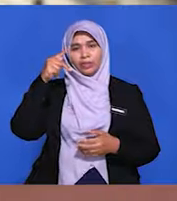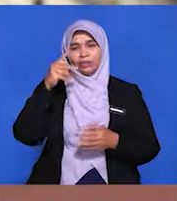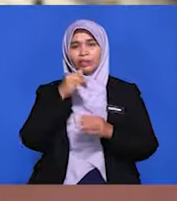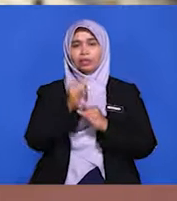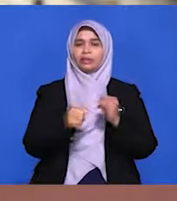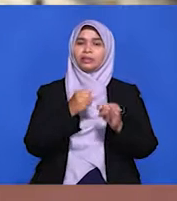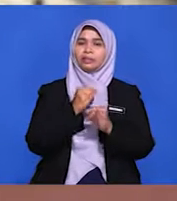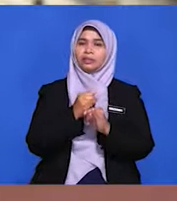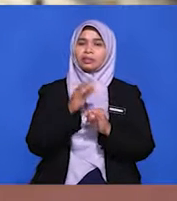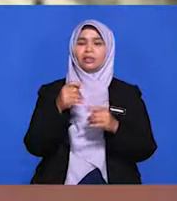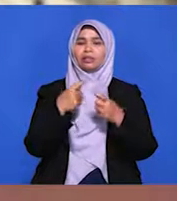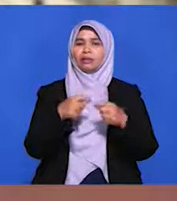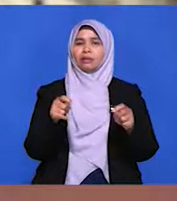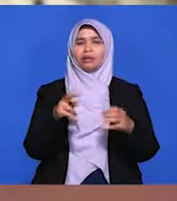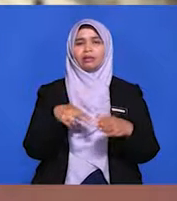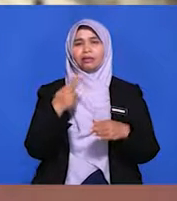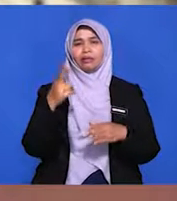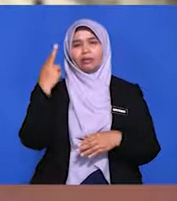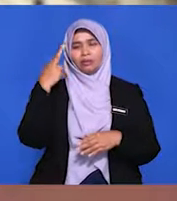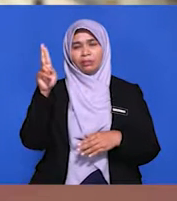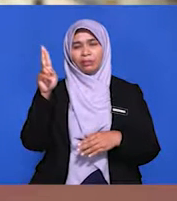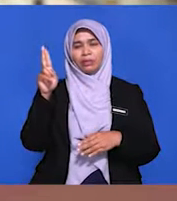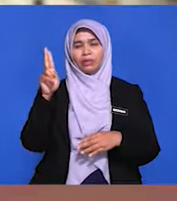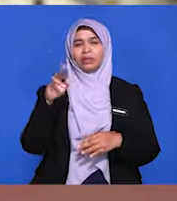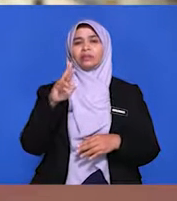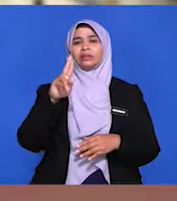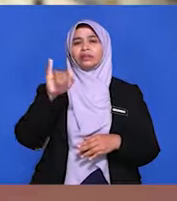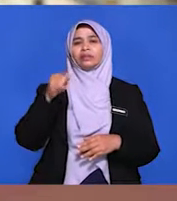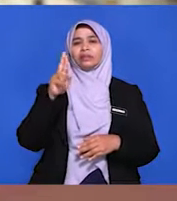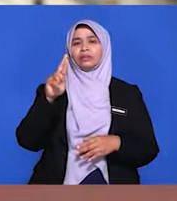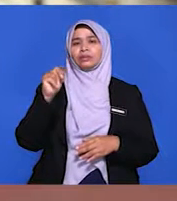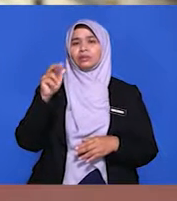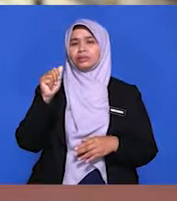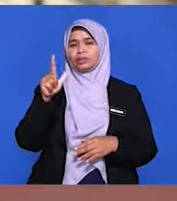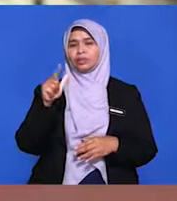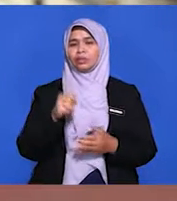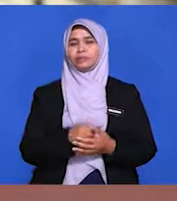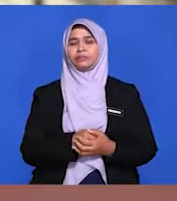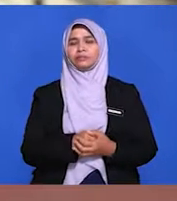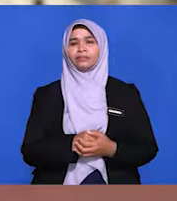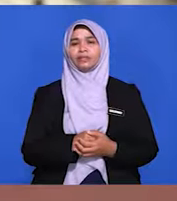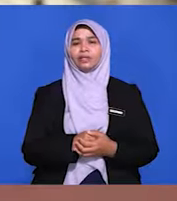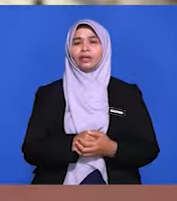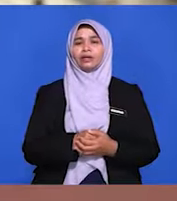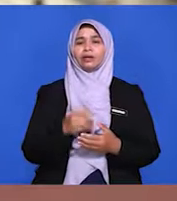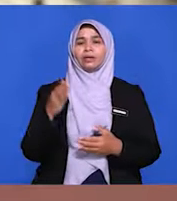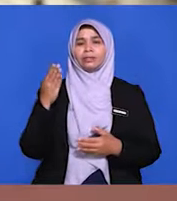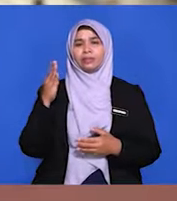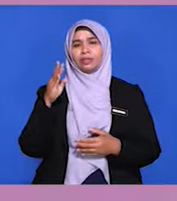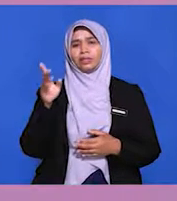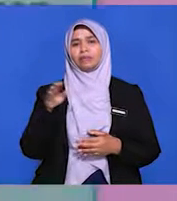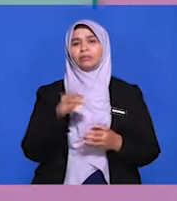yang telah menghasilkan ribuan artikel, jurnal dan buku dalam bidang kepakaran beliau, beliau